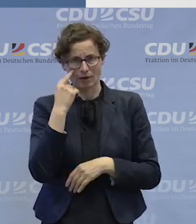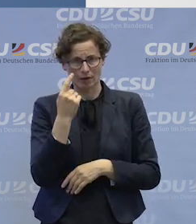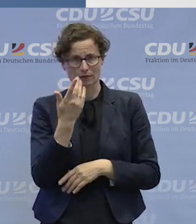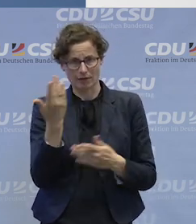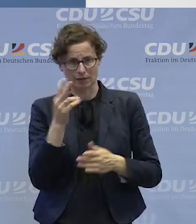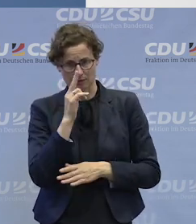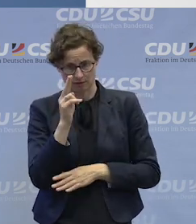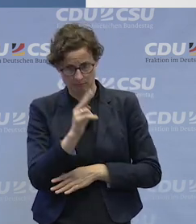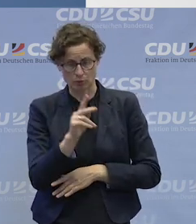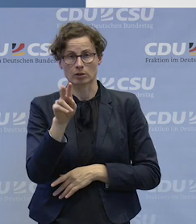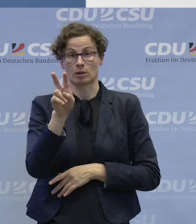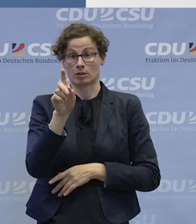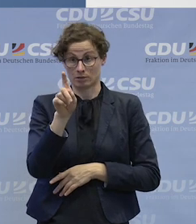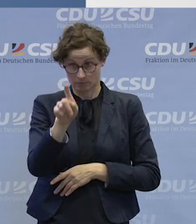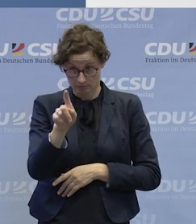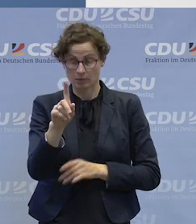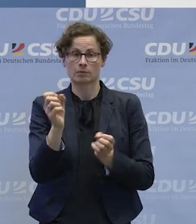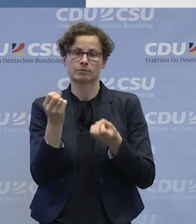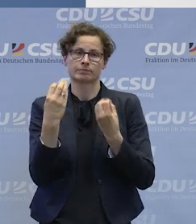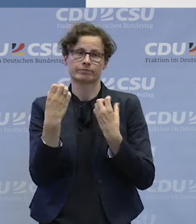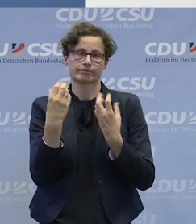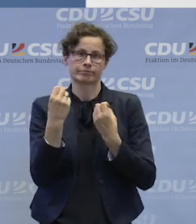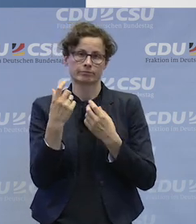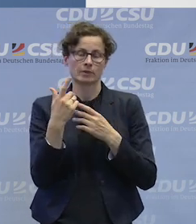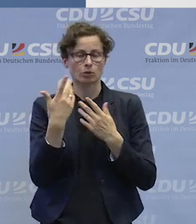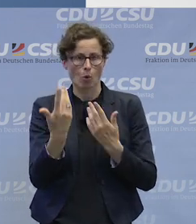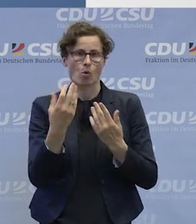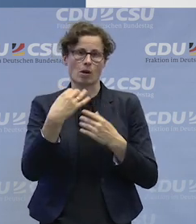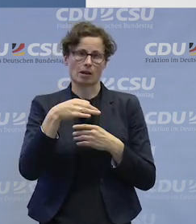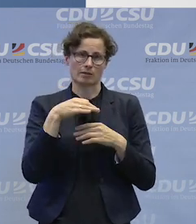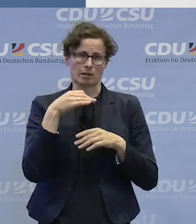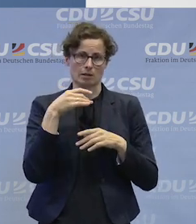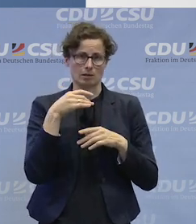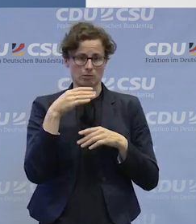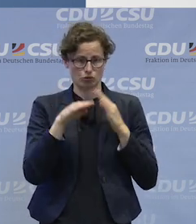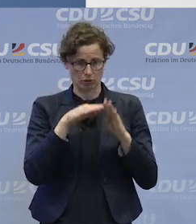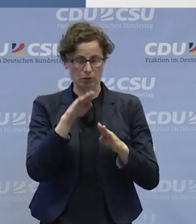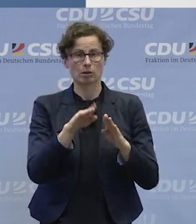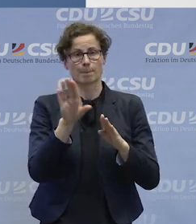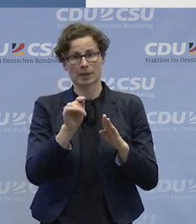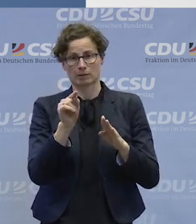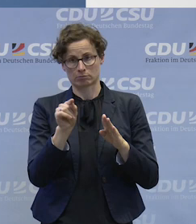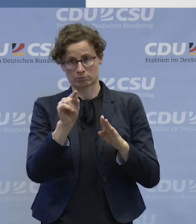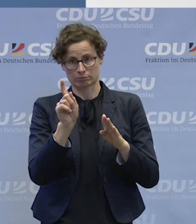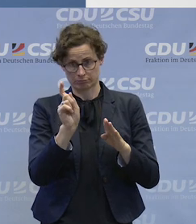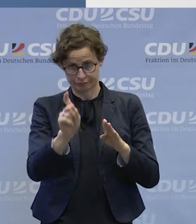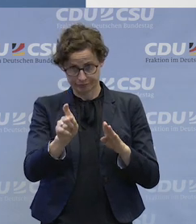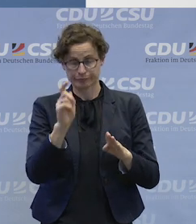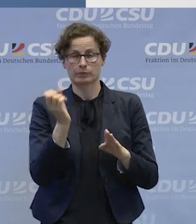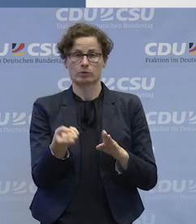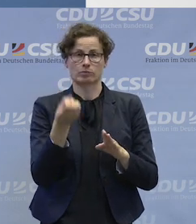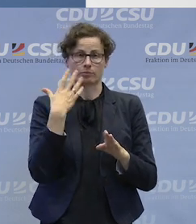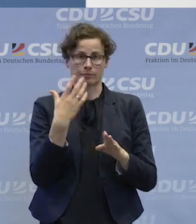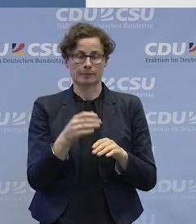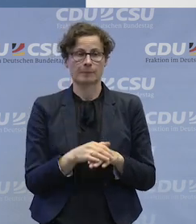ich insbesondere achten? Und bei vielen anderen einzelnen Schritten sind immer diese Buttons auf. Zusätzlich haben wir in diesem Kurs noch